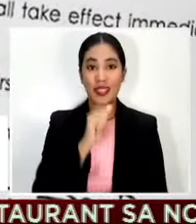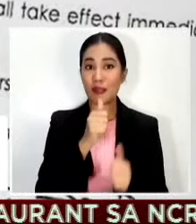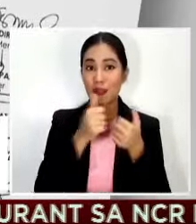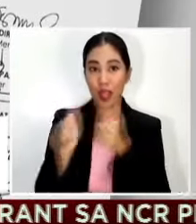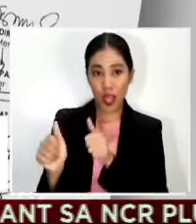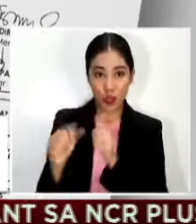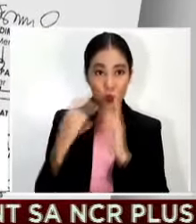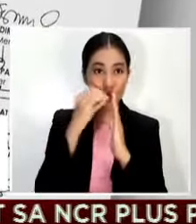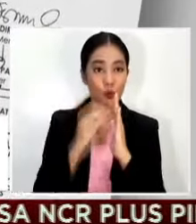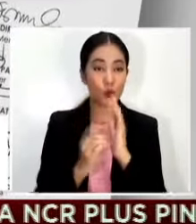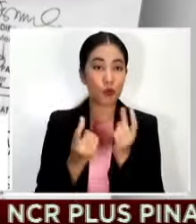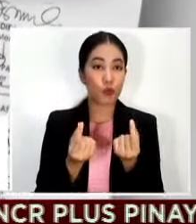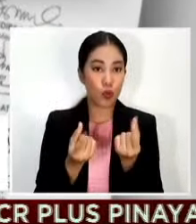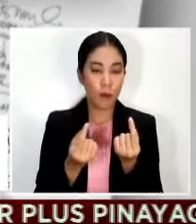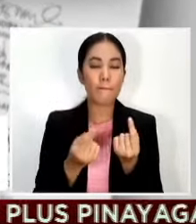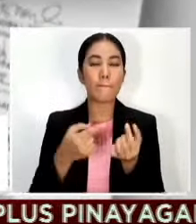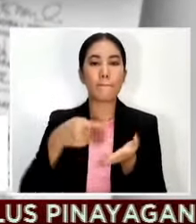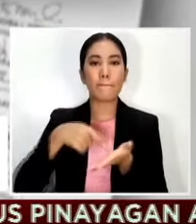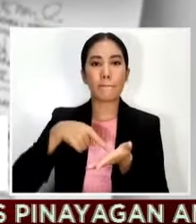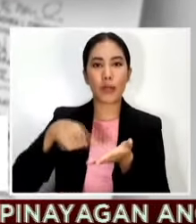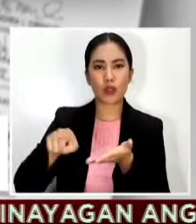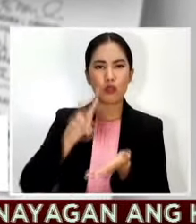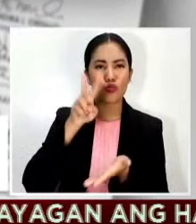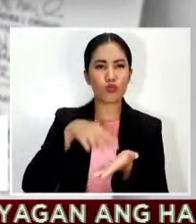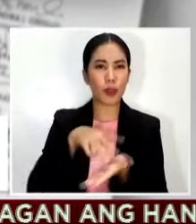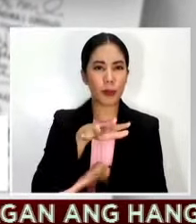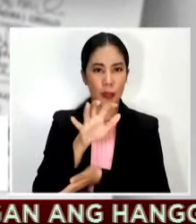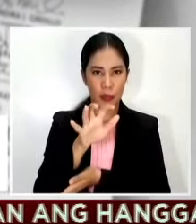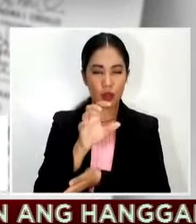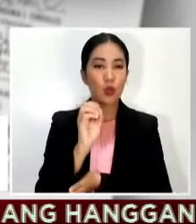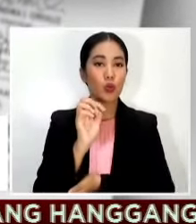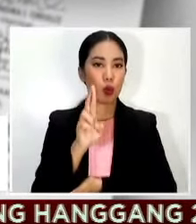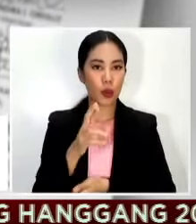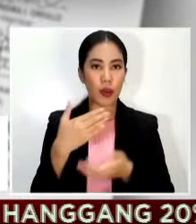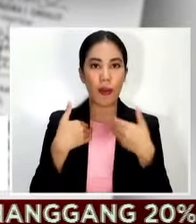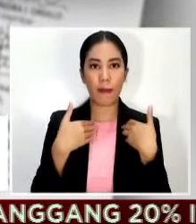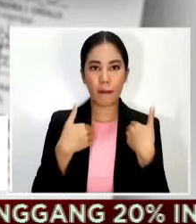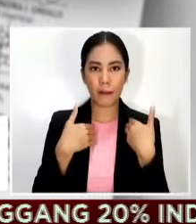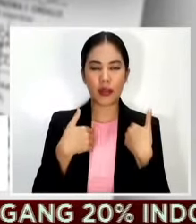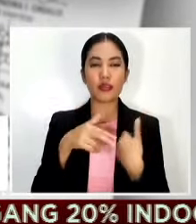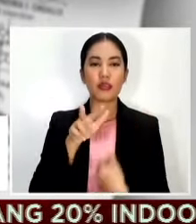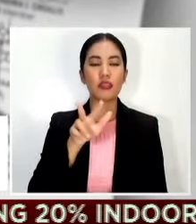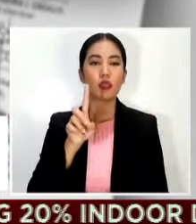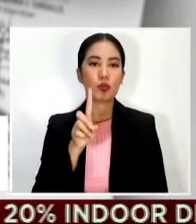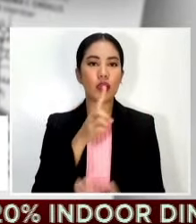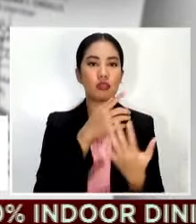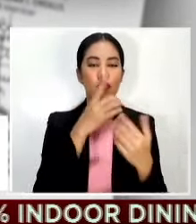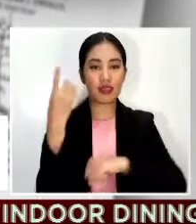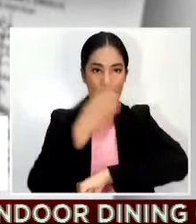,500 pesos o kaya'y haharap sa 30 araw na kulong